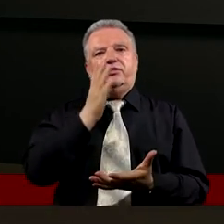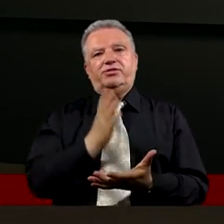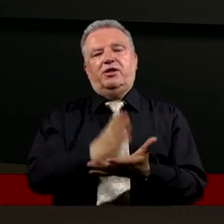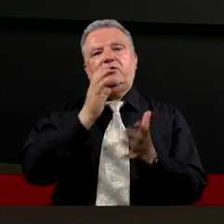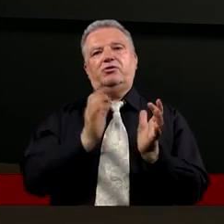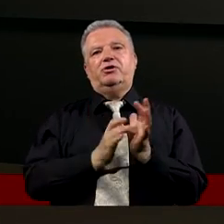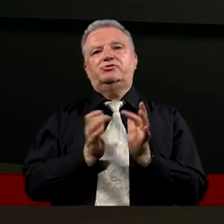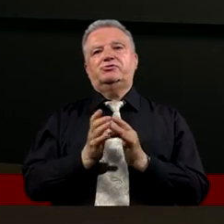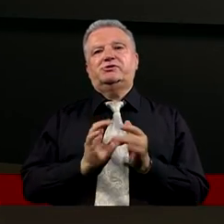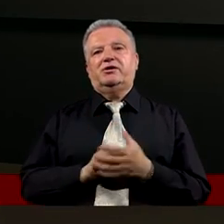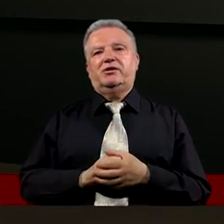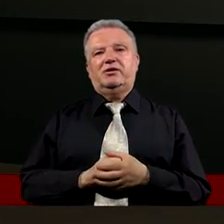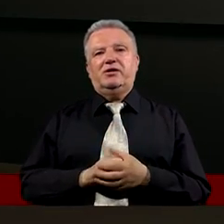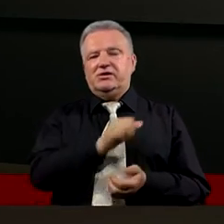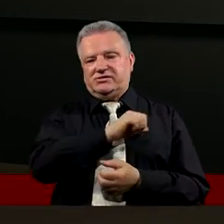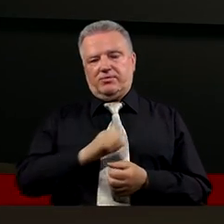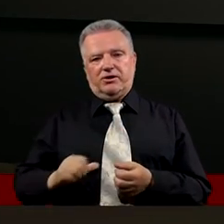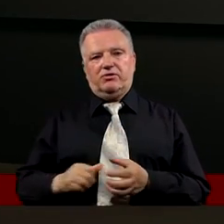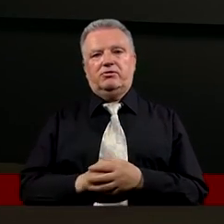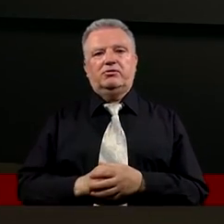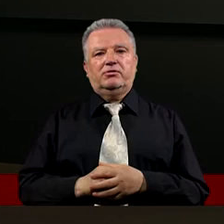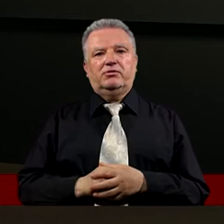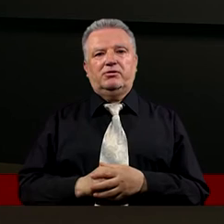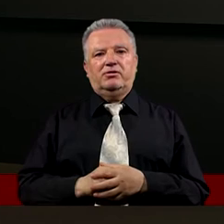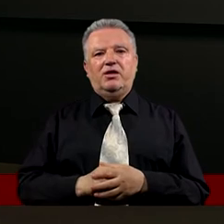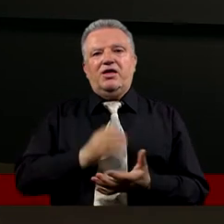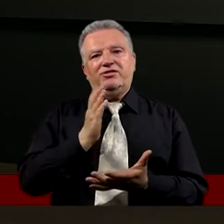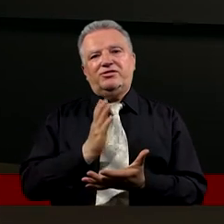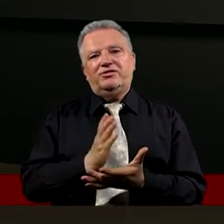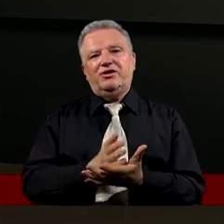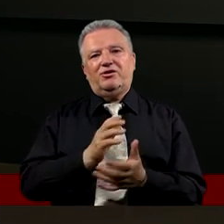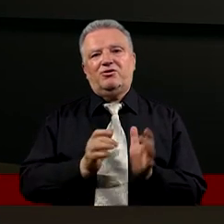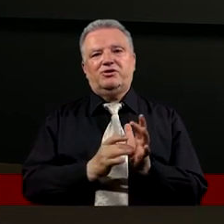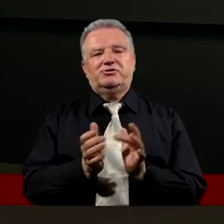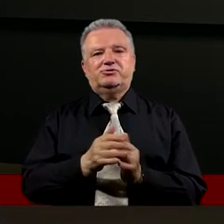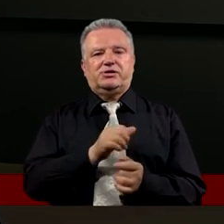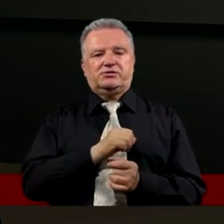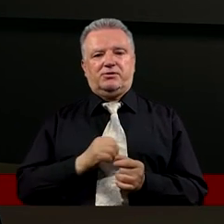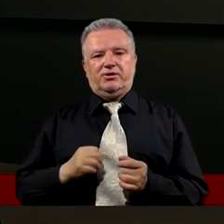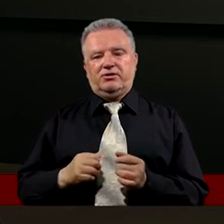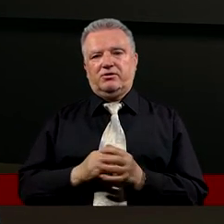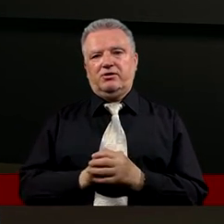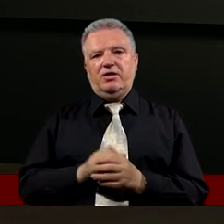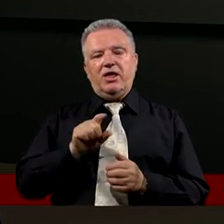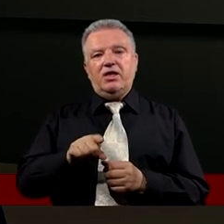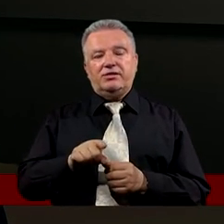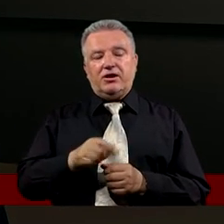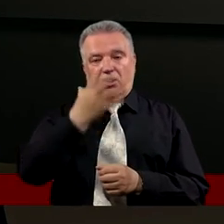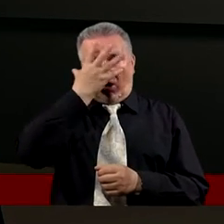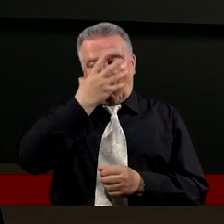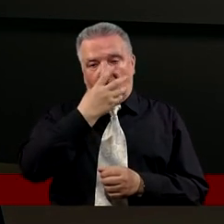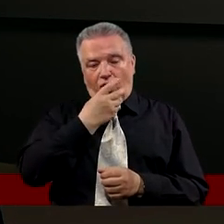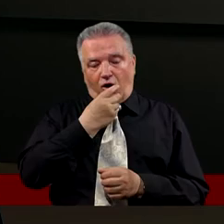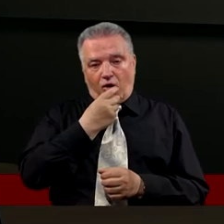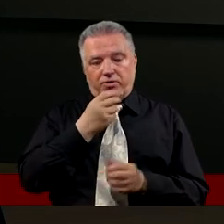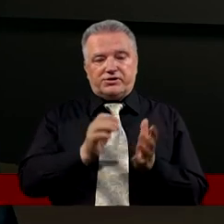Tylko Jezusa samego Tylko Jezusa samego Ten jego